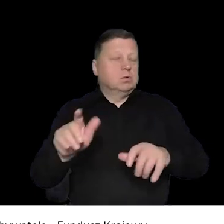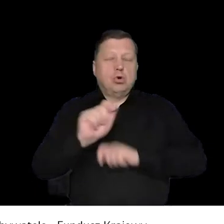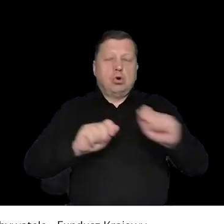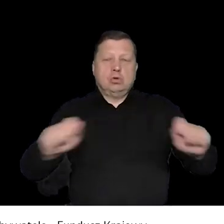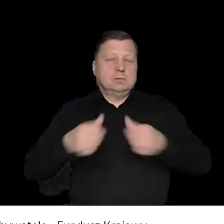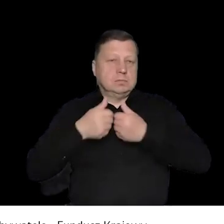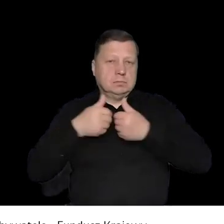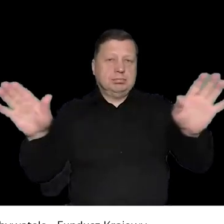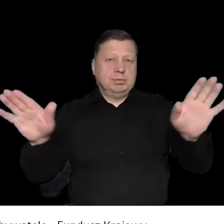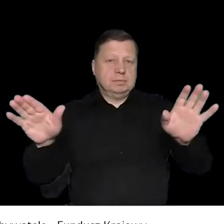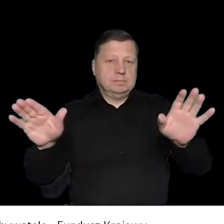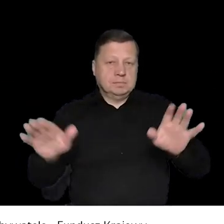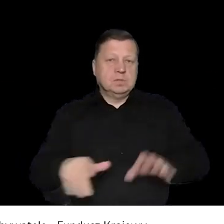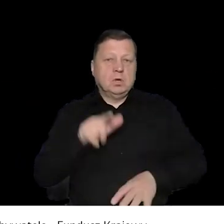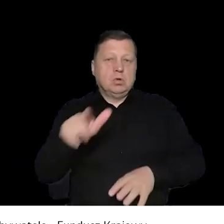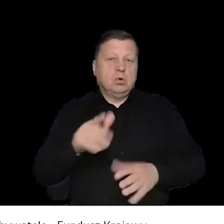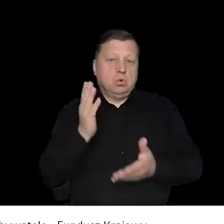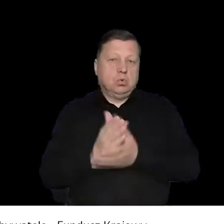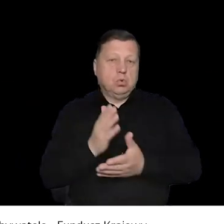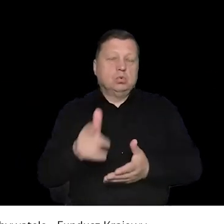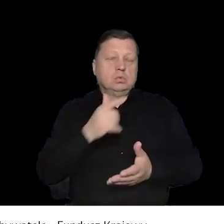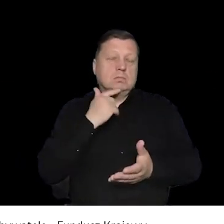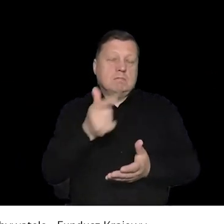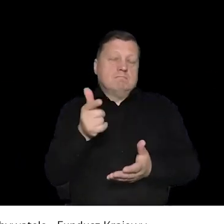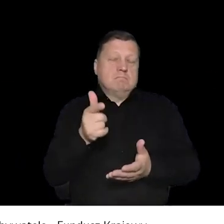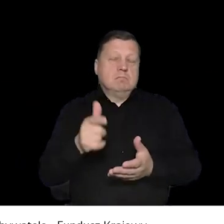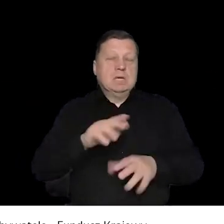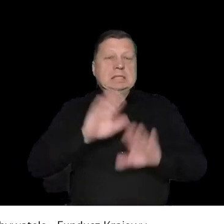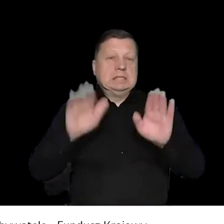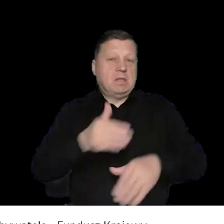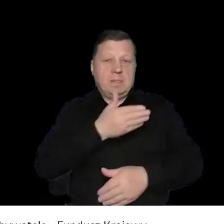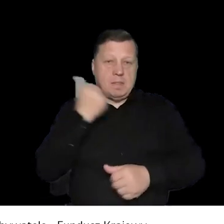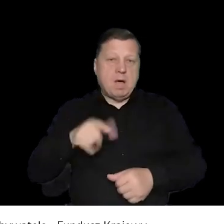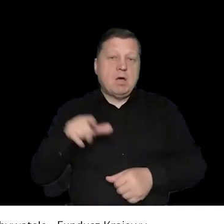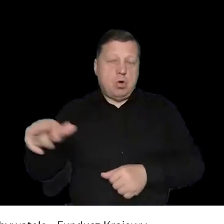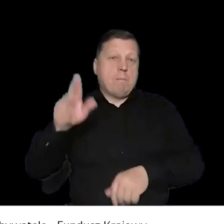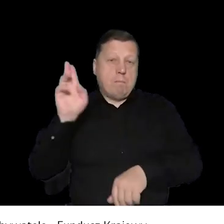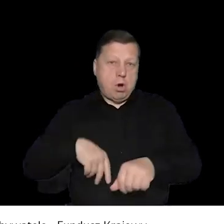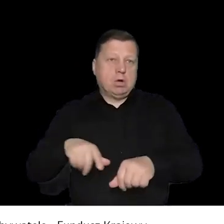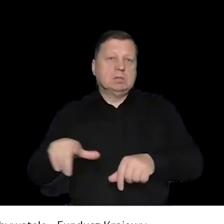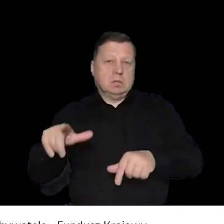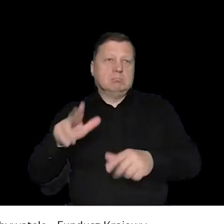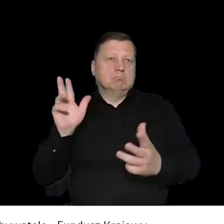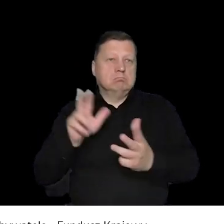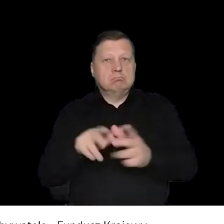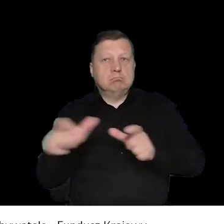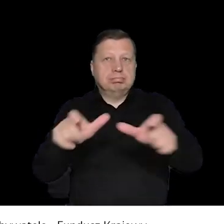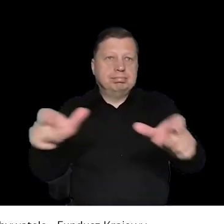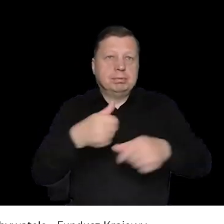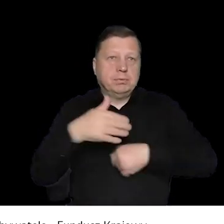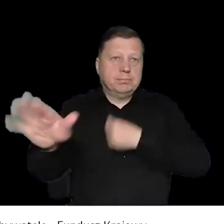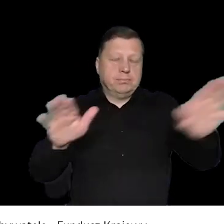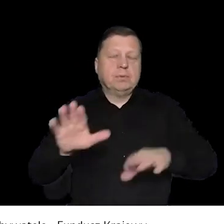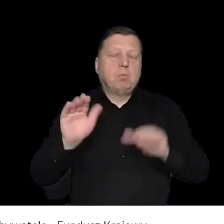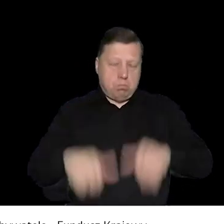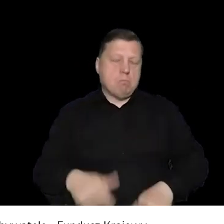decyzją przedstawiciela gminy zgromadzenie zostaje rozwiązane, tak? I wtedy ono traci charakter tego